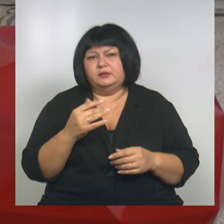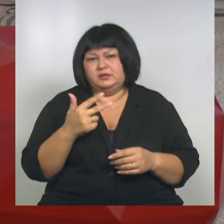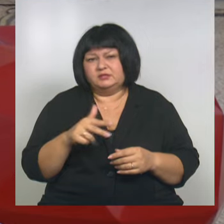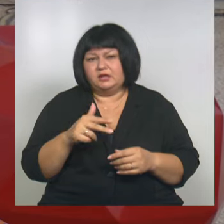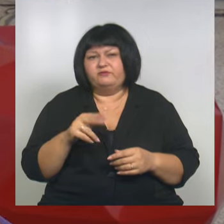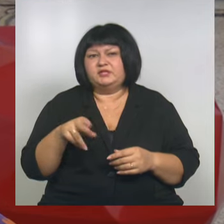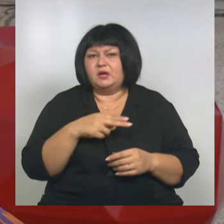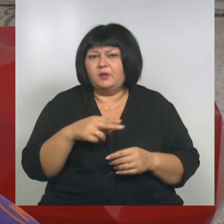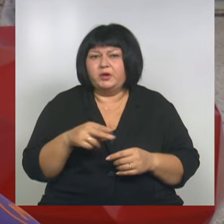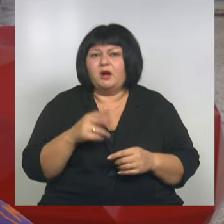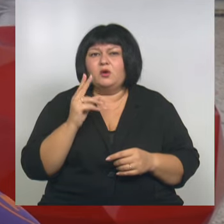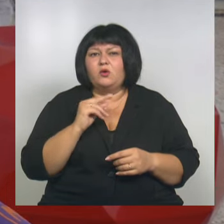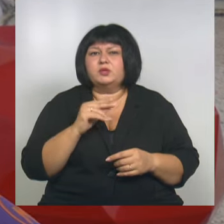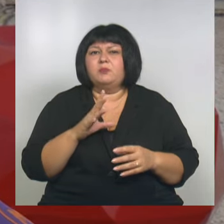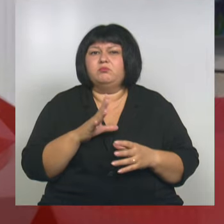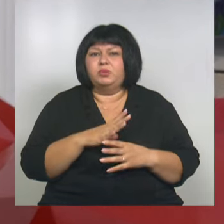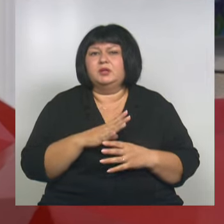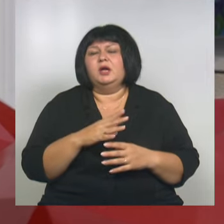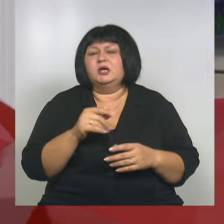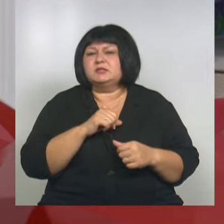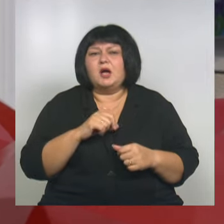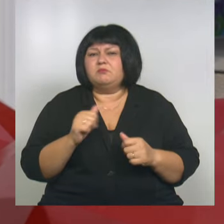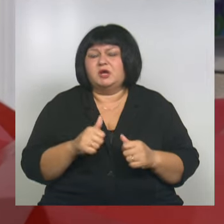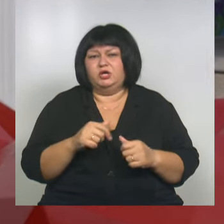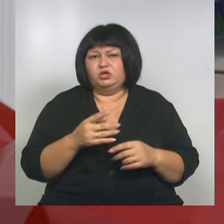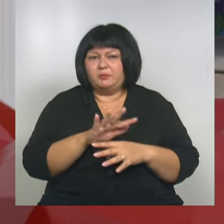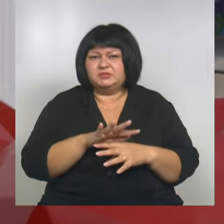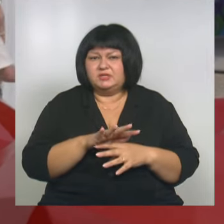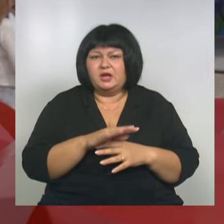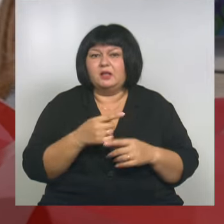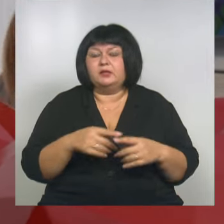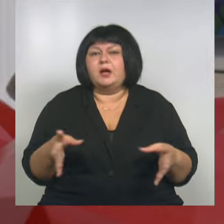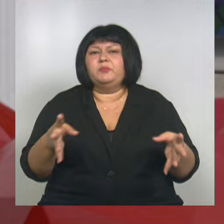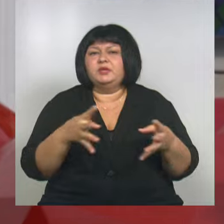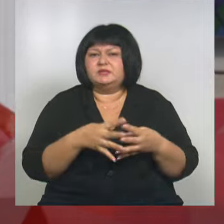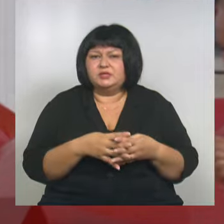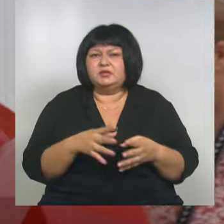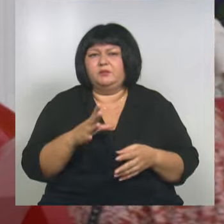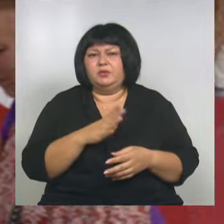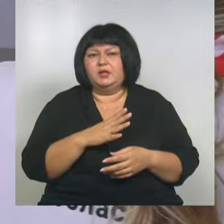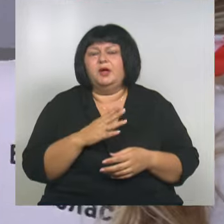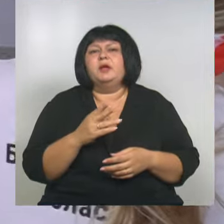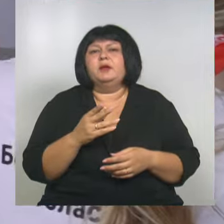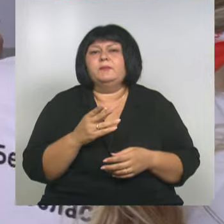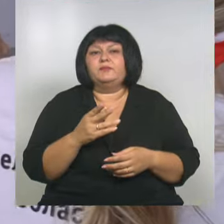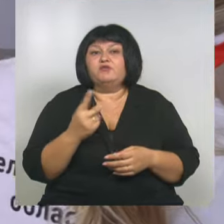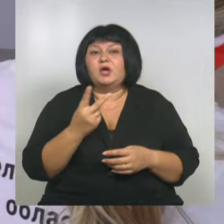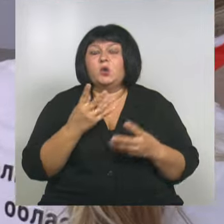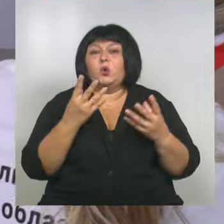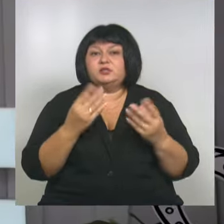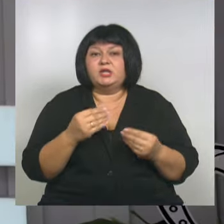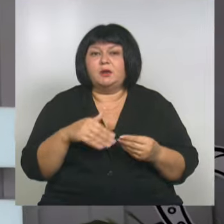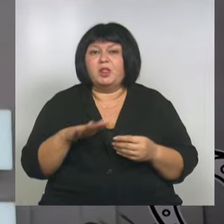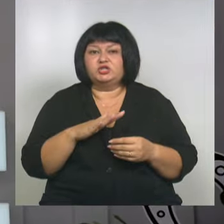декабря, когда был самый жесткий обстрел, все наши литературные объединения, если можно так сказать, каждый что-то написал. Второй день на